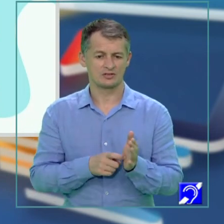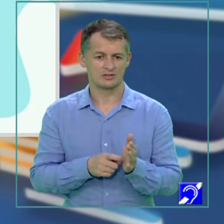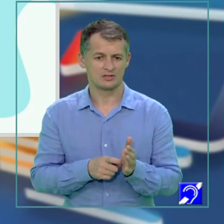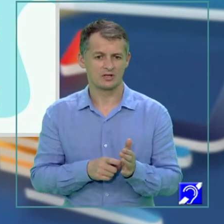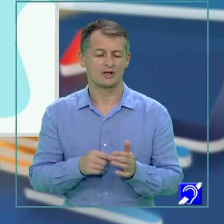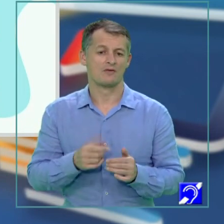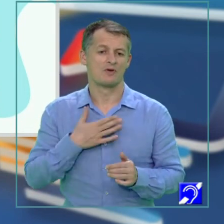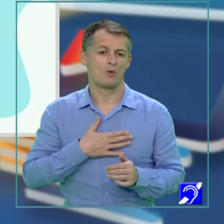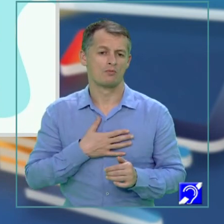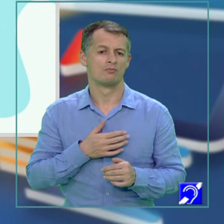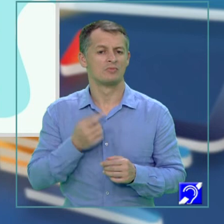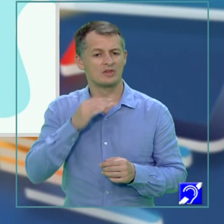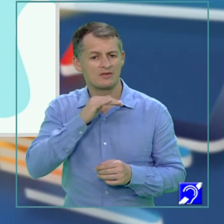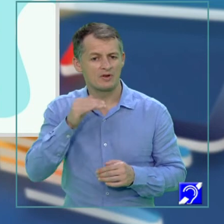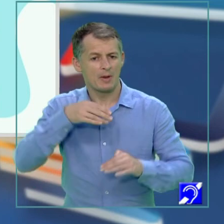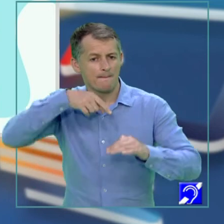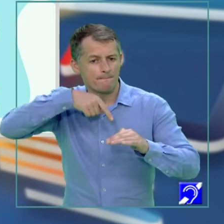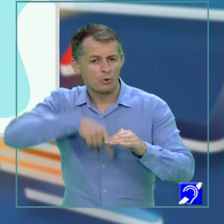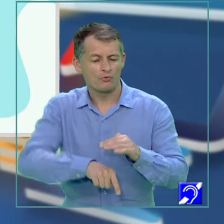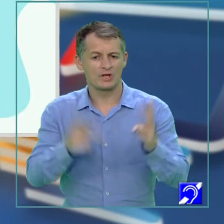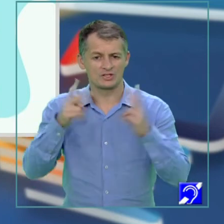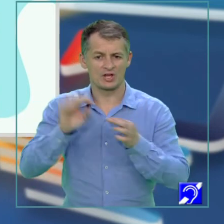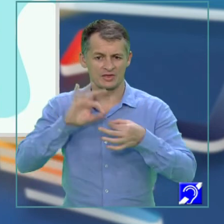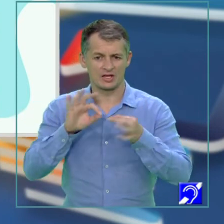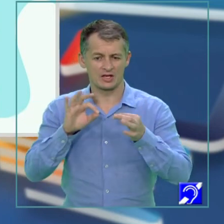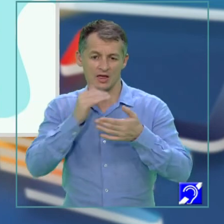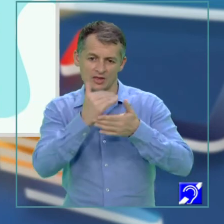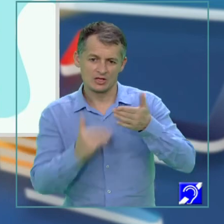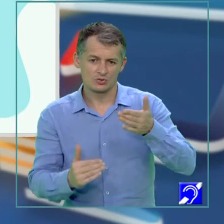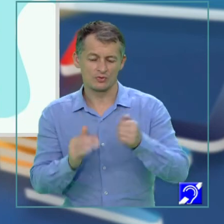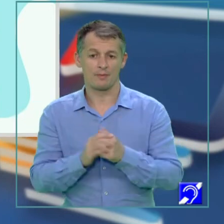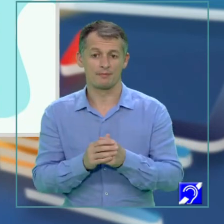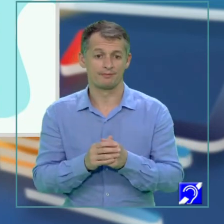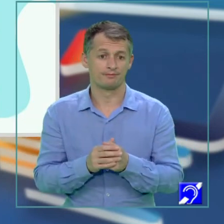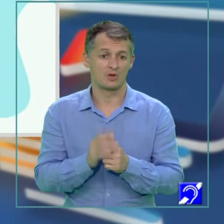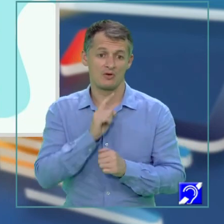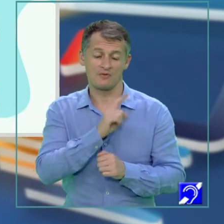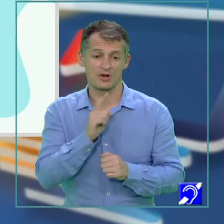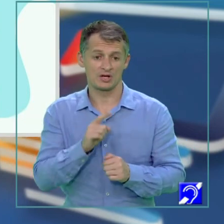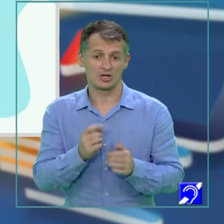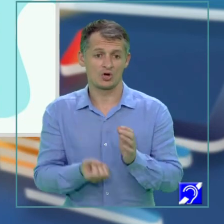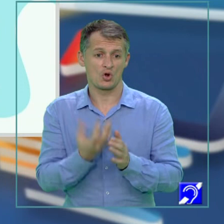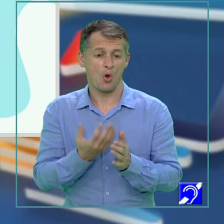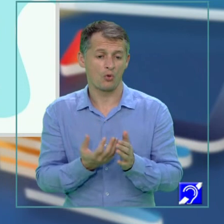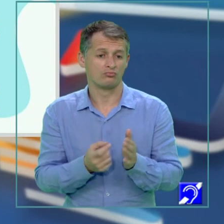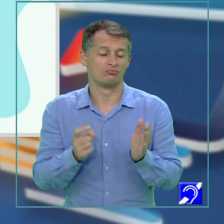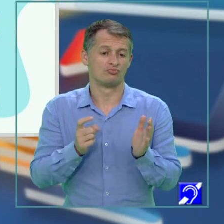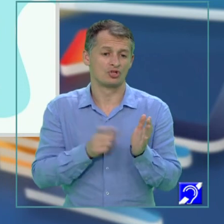profund de înțelegere a textului. Prin urmare, fiecare nouă cerință va clădi